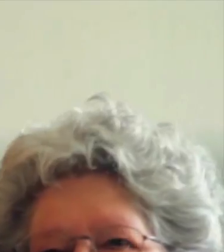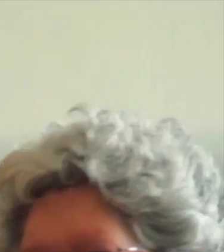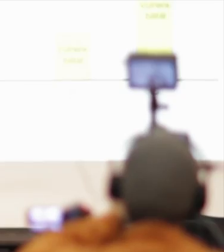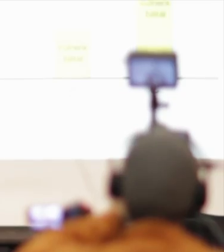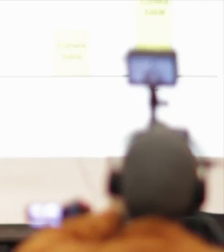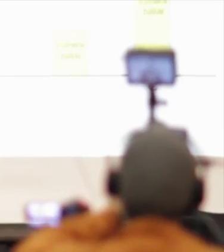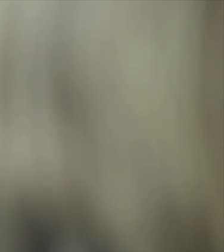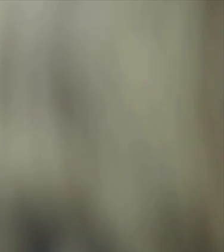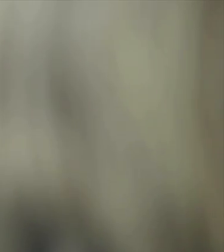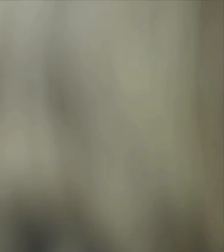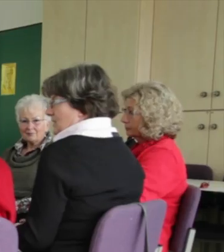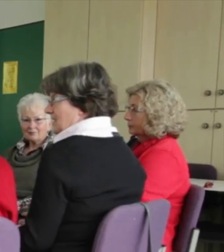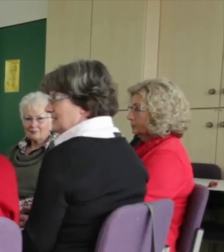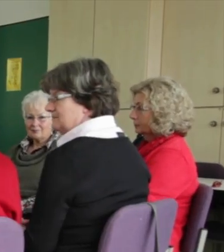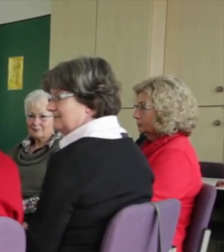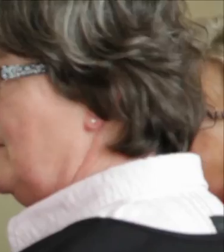Musik